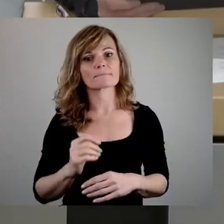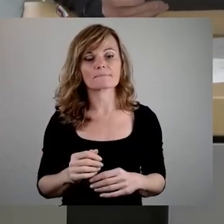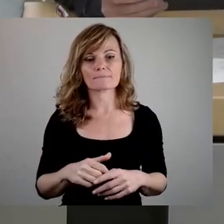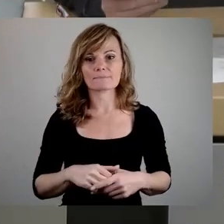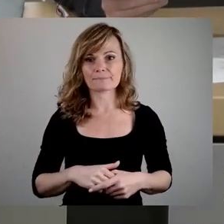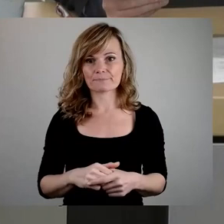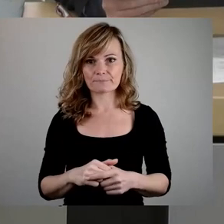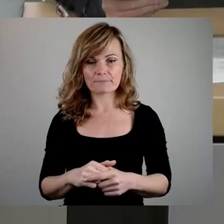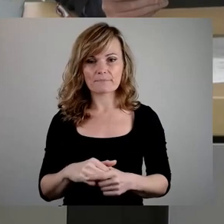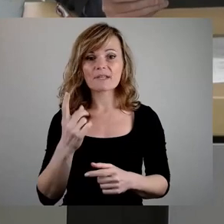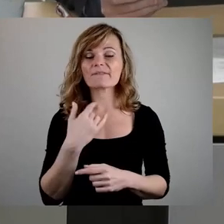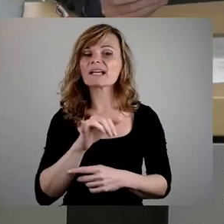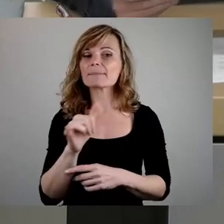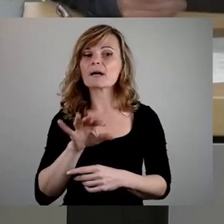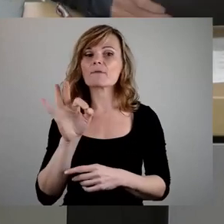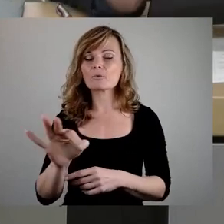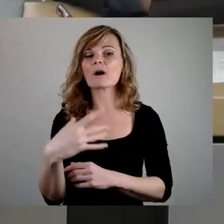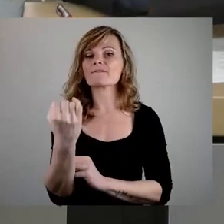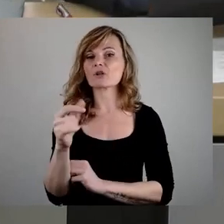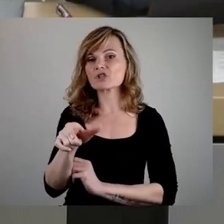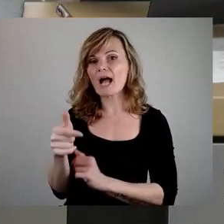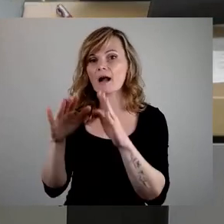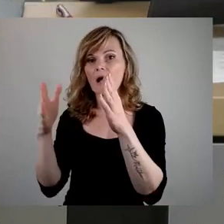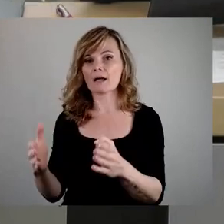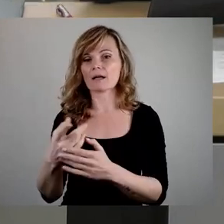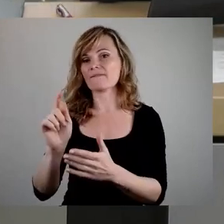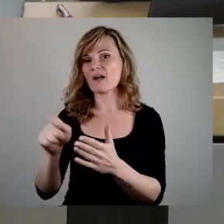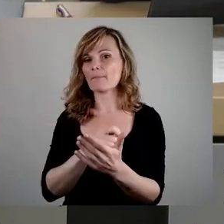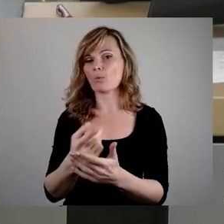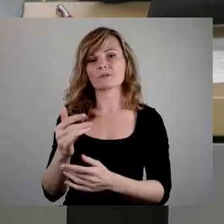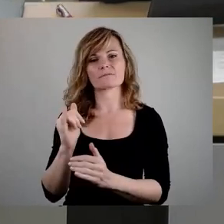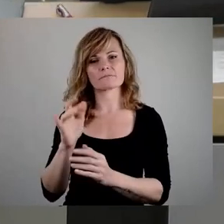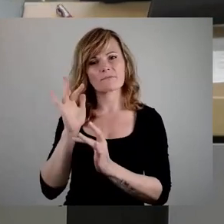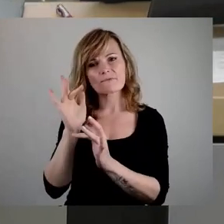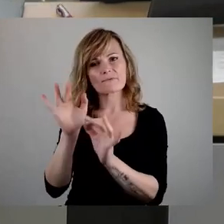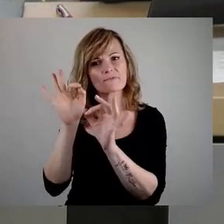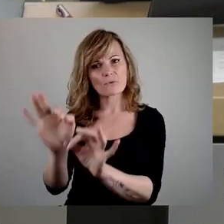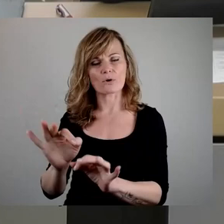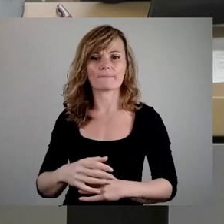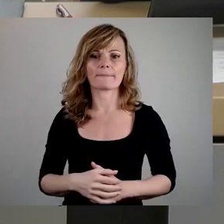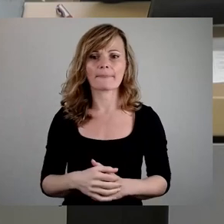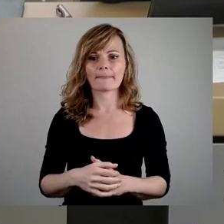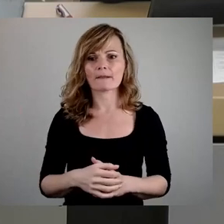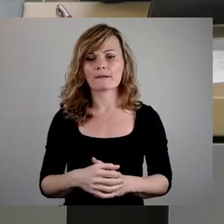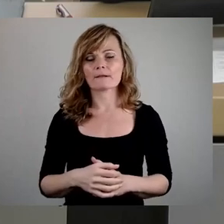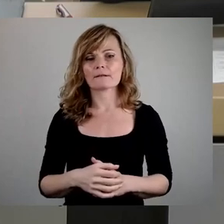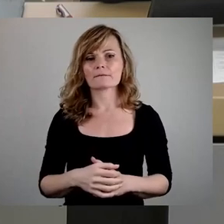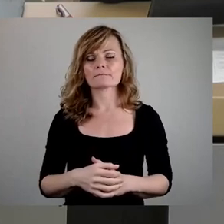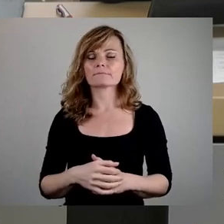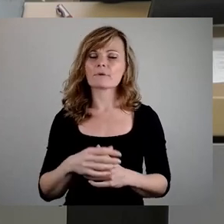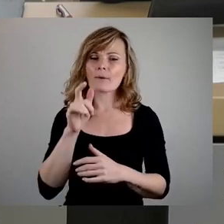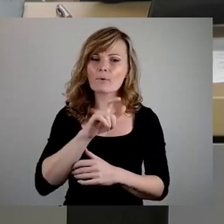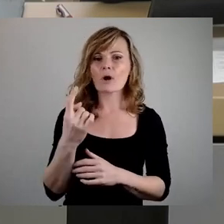Wir haben in den vergangenen Monaten, im letzten Jahr, mehrfach am Tisch des Bürgermeisters zusammengesessen, haben versucht, irgendwo einen